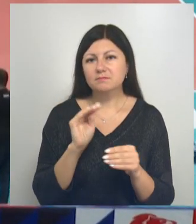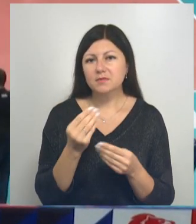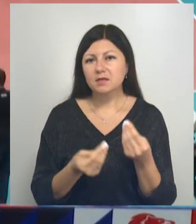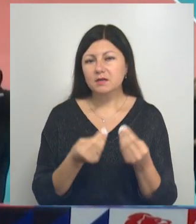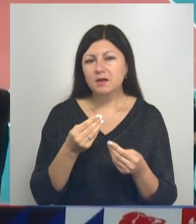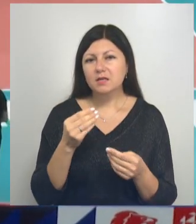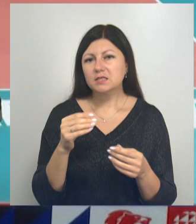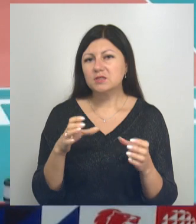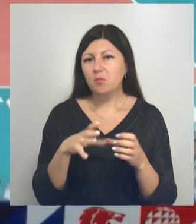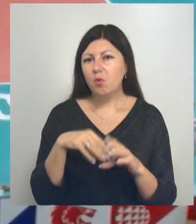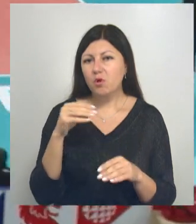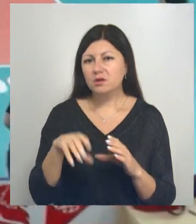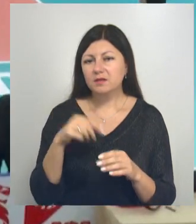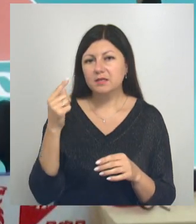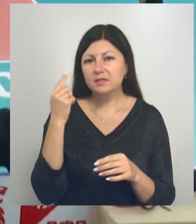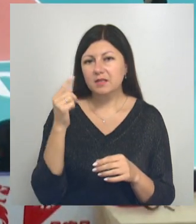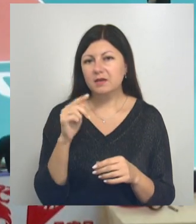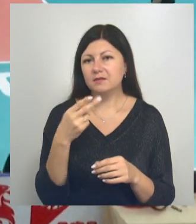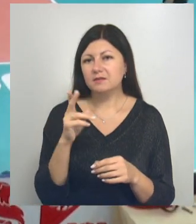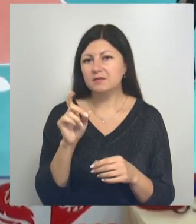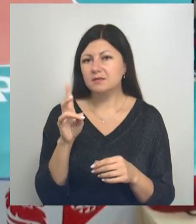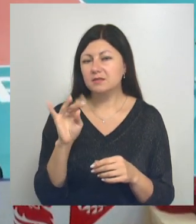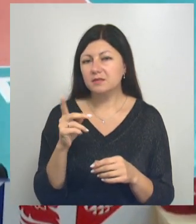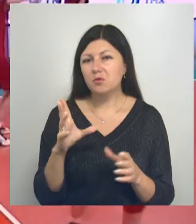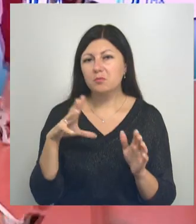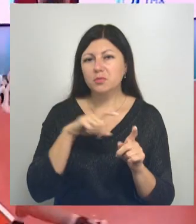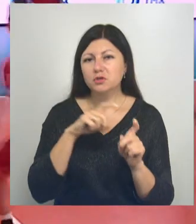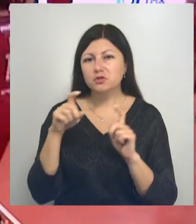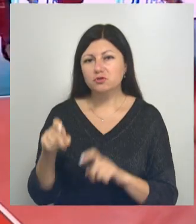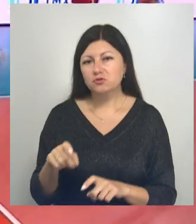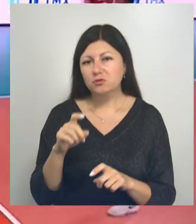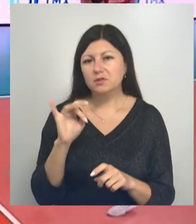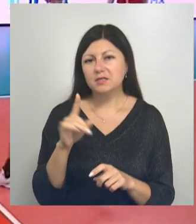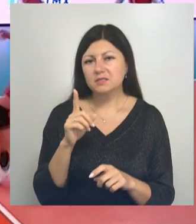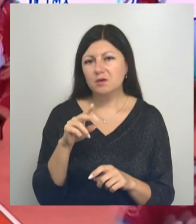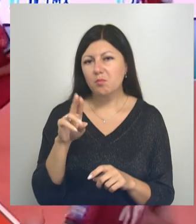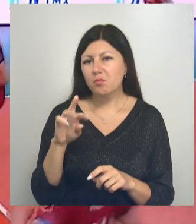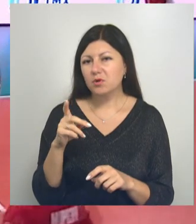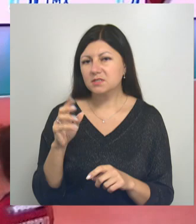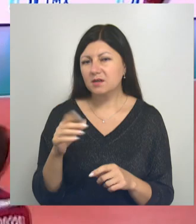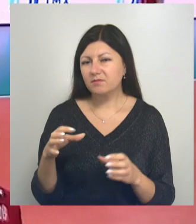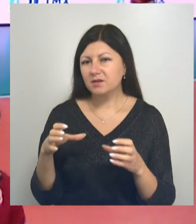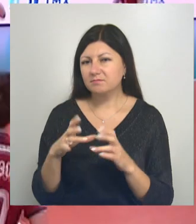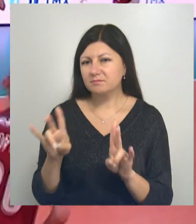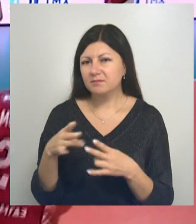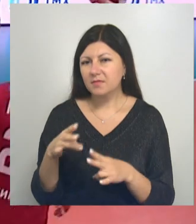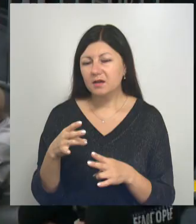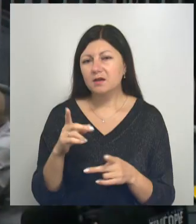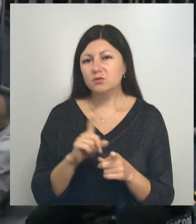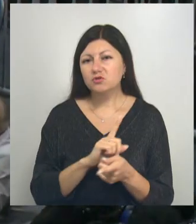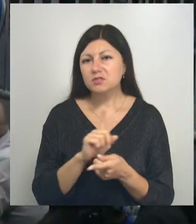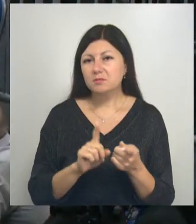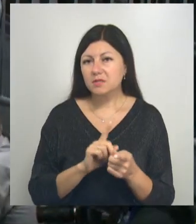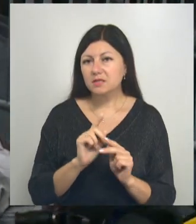Китая Джан Зининь. Он перешел в Белогории из польского Трефл-Гданск. Изменения и в тренерском штабе.